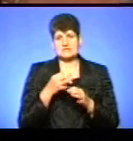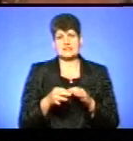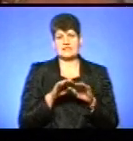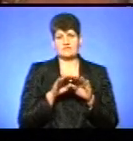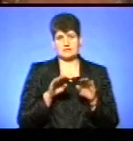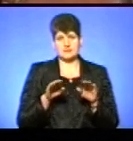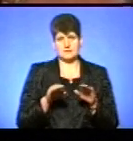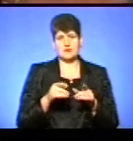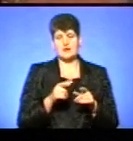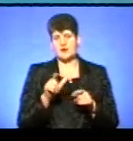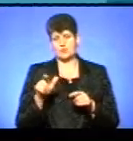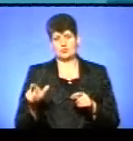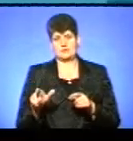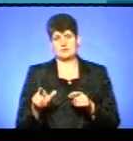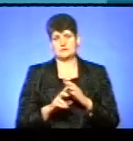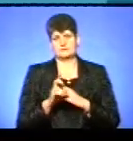громада вже на храм не претендує.